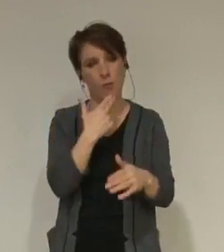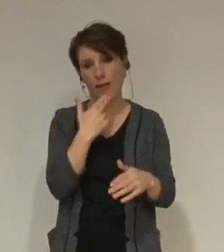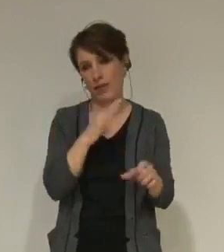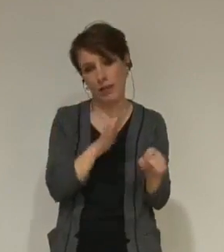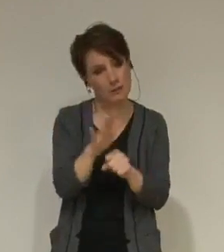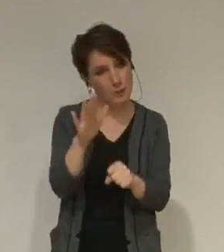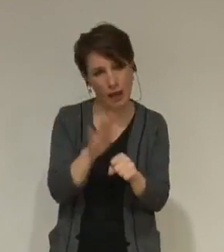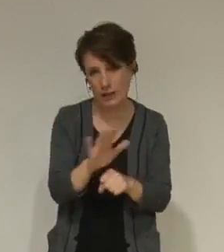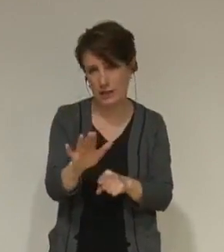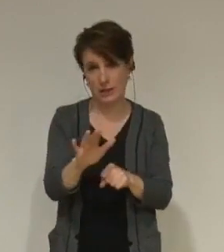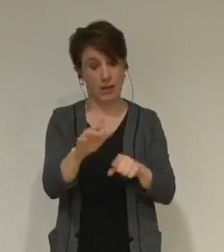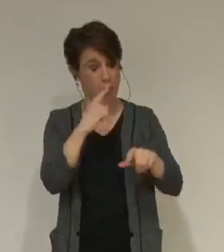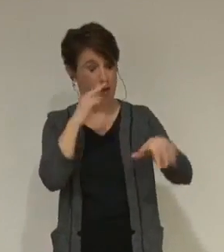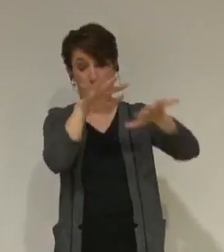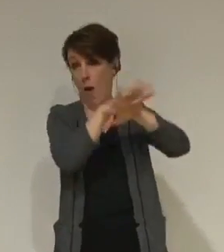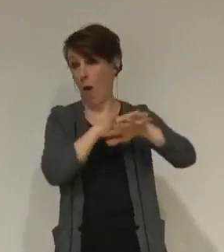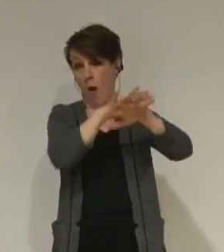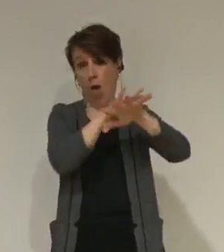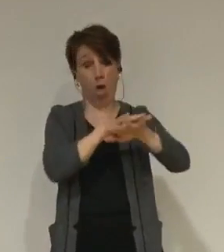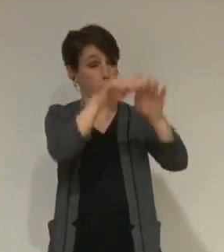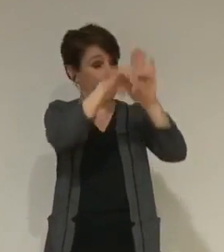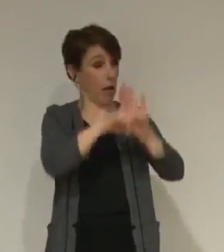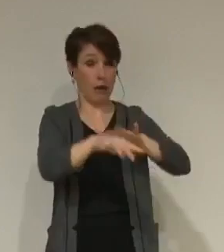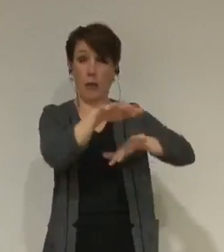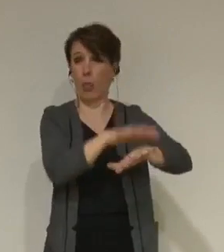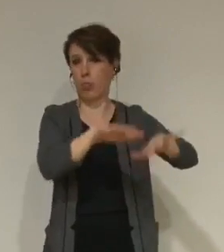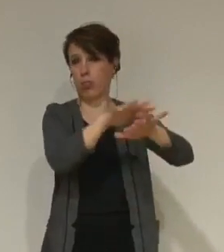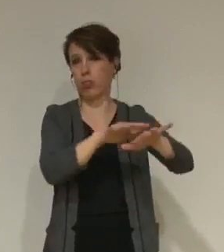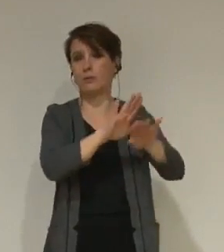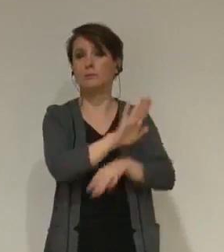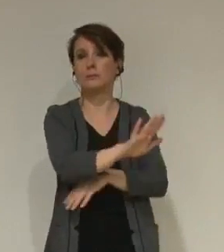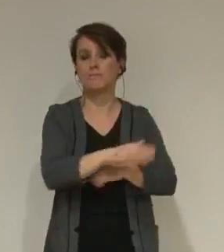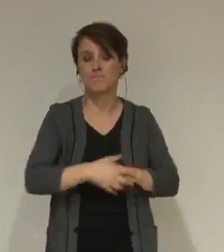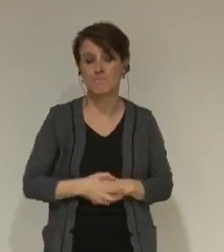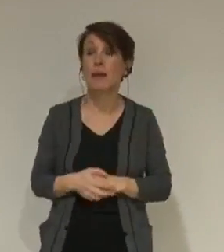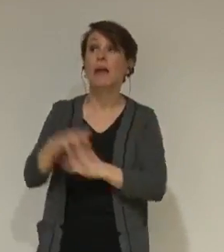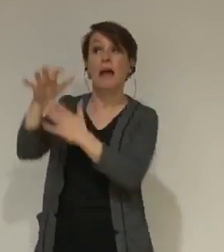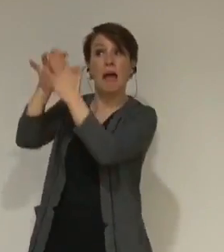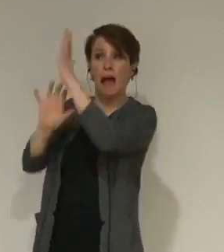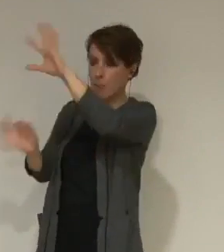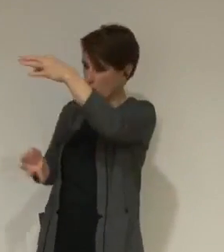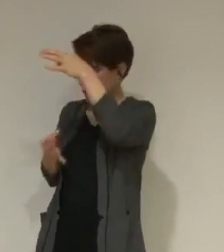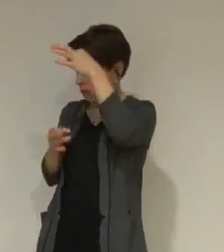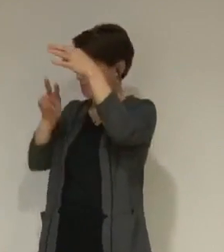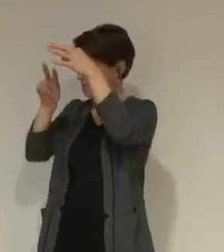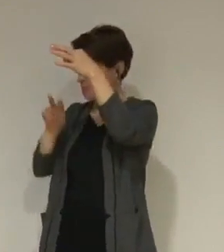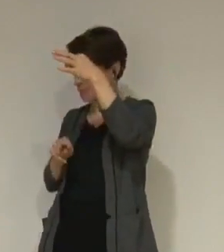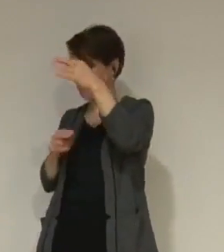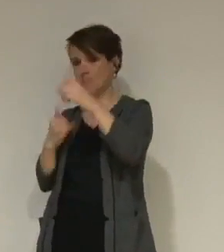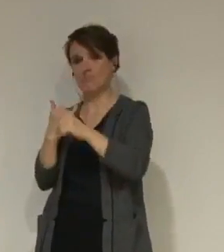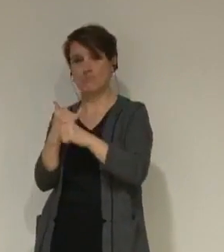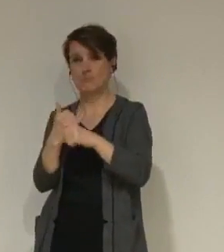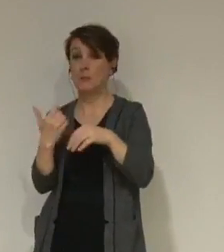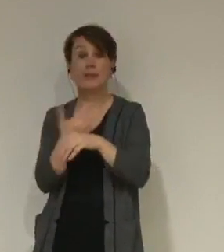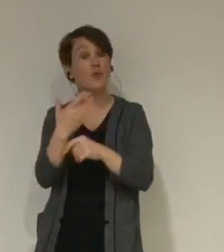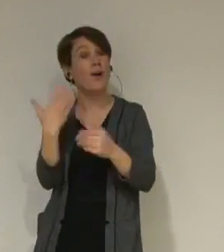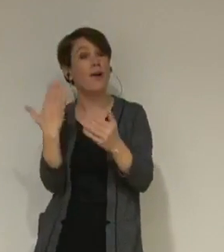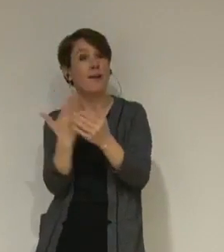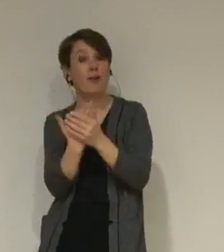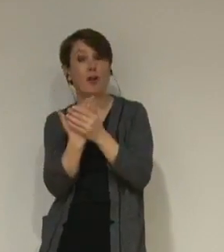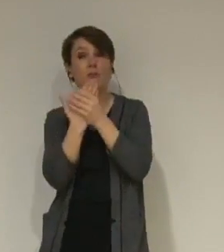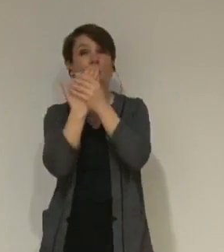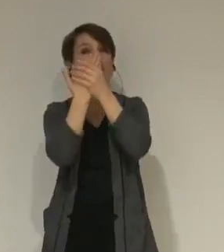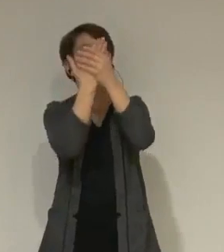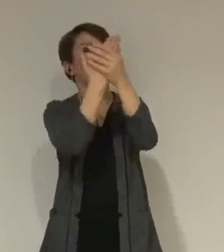assez transparente. De plus, selon ce même rapport, la probabilité d'obtenir rapidement un logement est plus